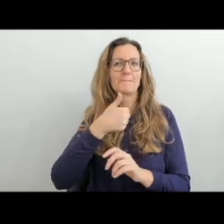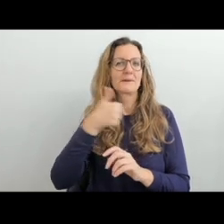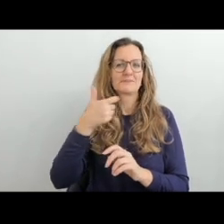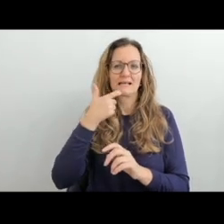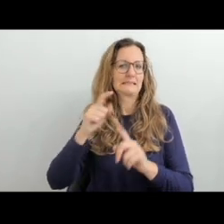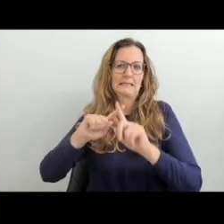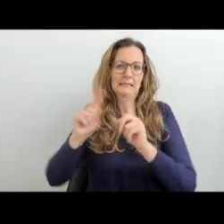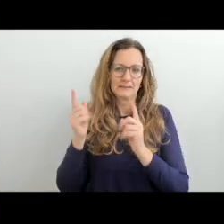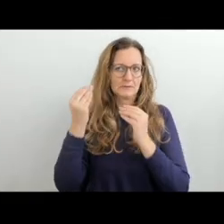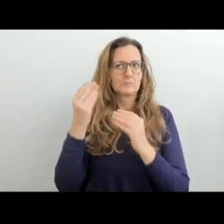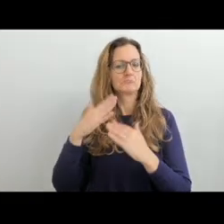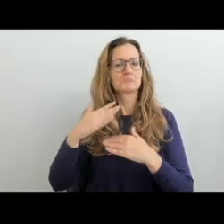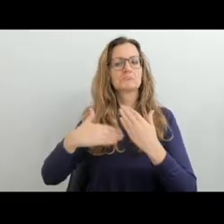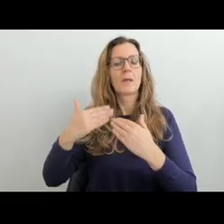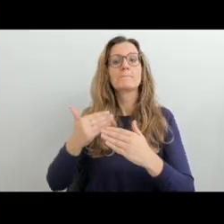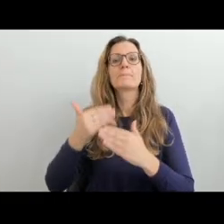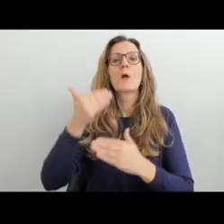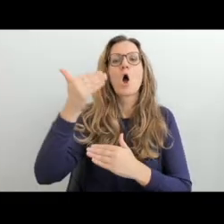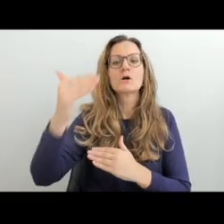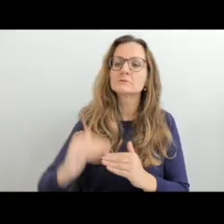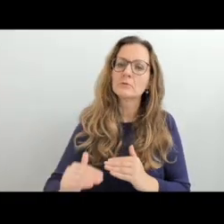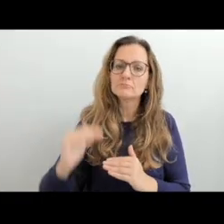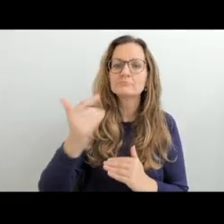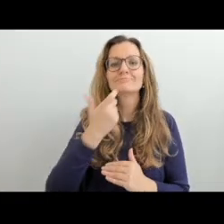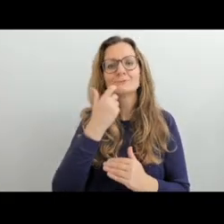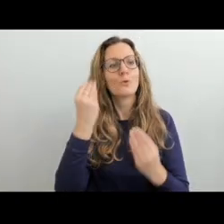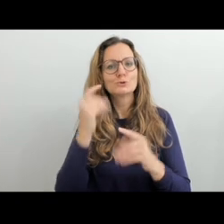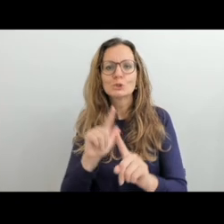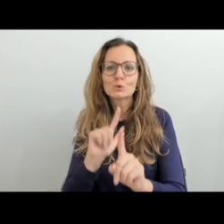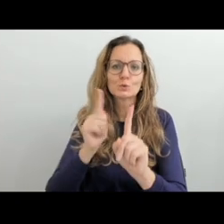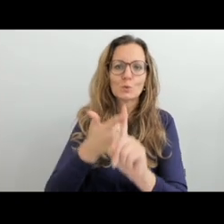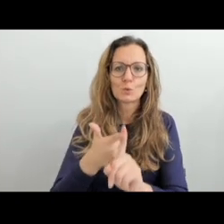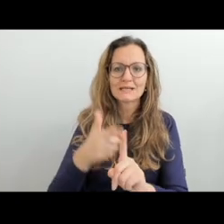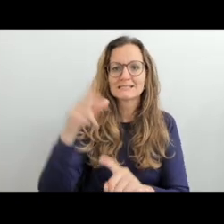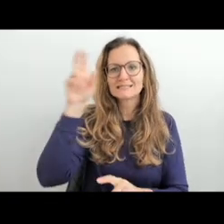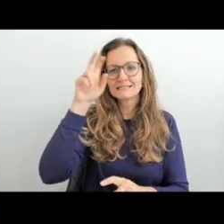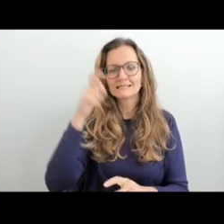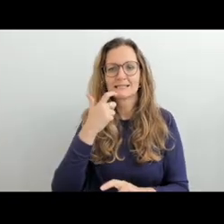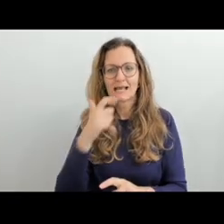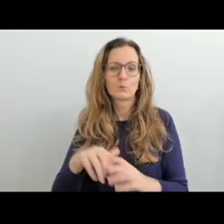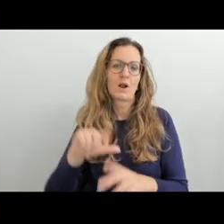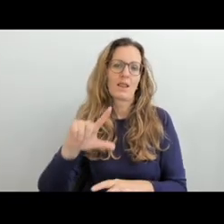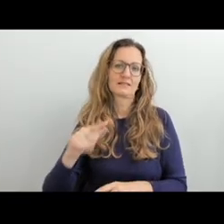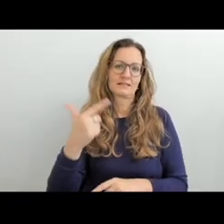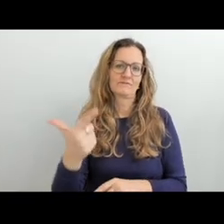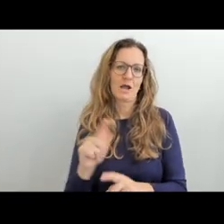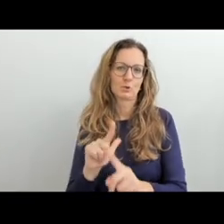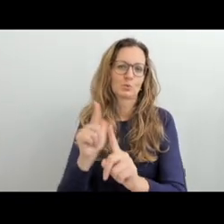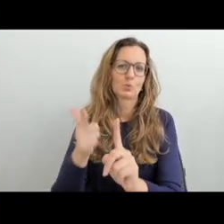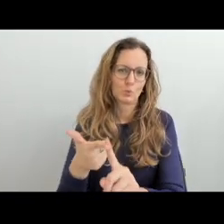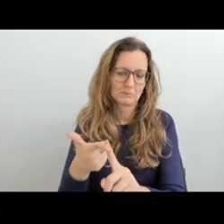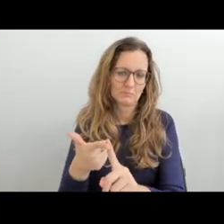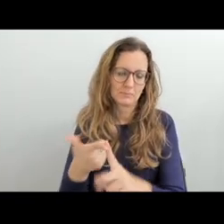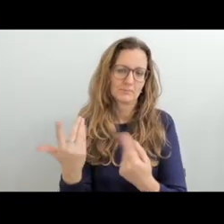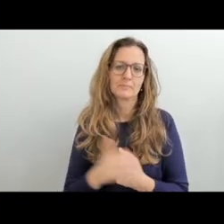je jazyk, který si jedinec osvojí až jako druhý jazyk, až po svém mateřském jazyce. Učí se ho